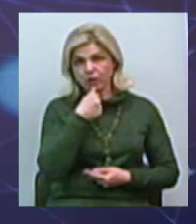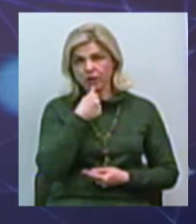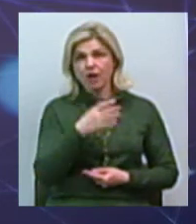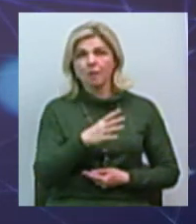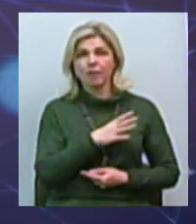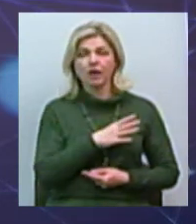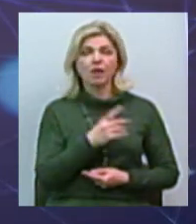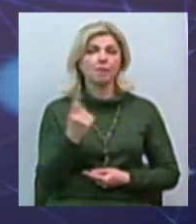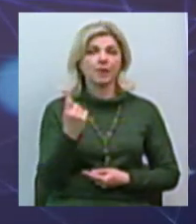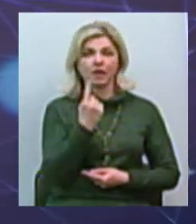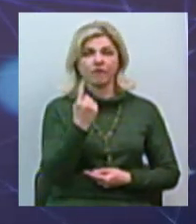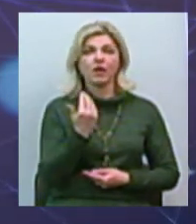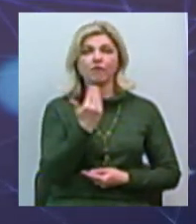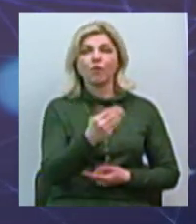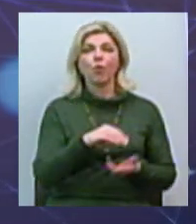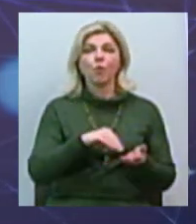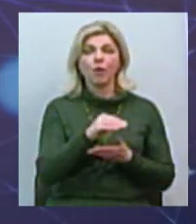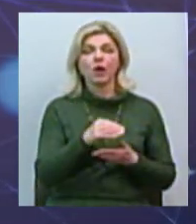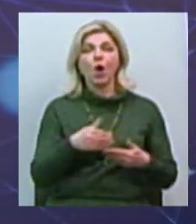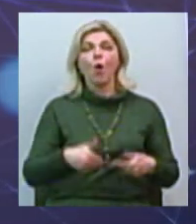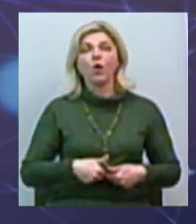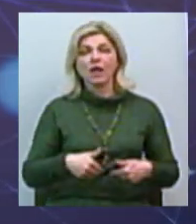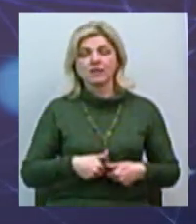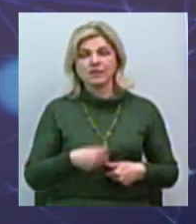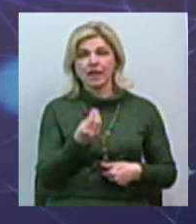придбали голландські інвестори.